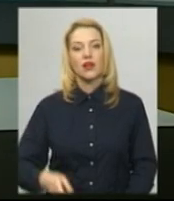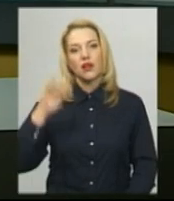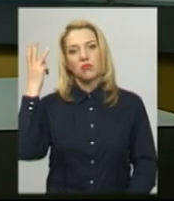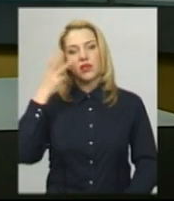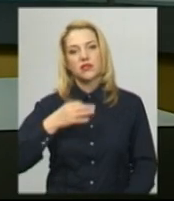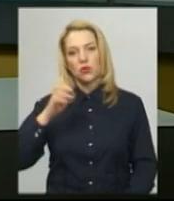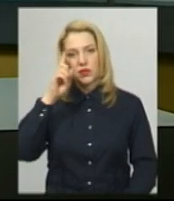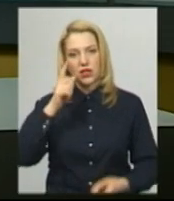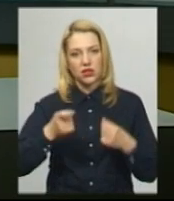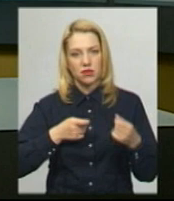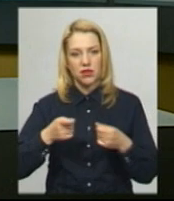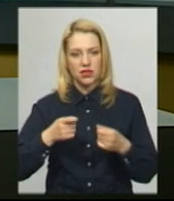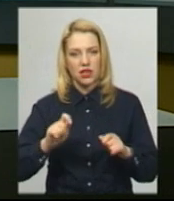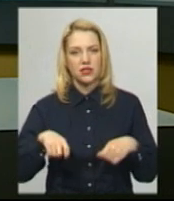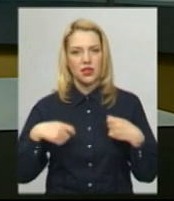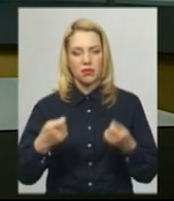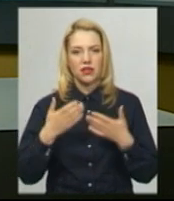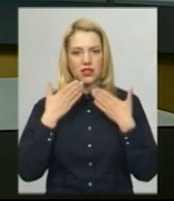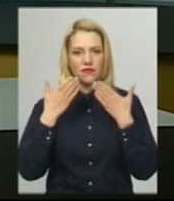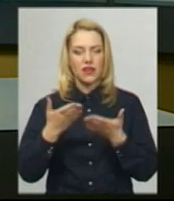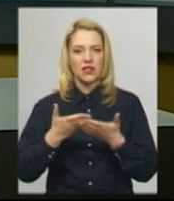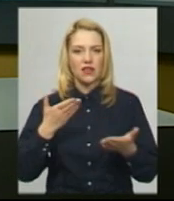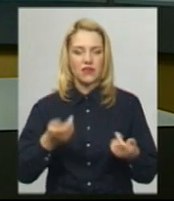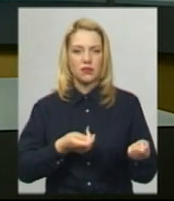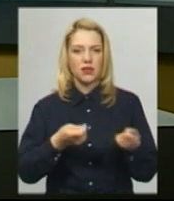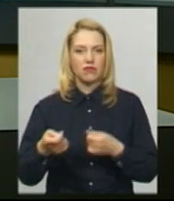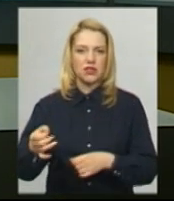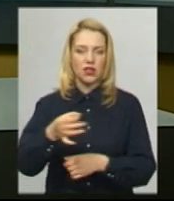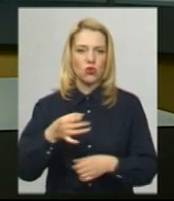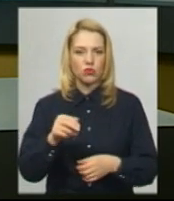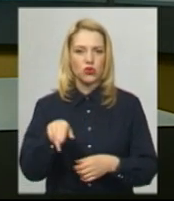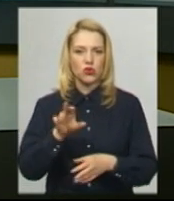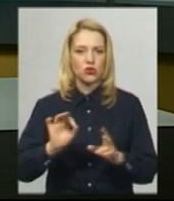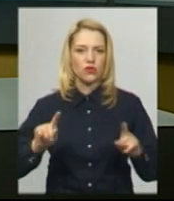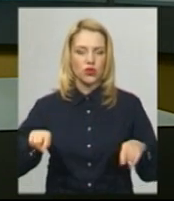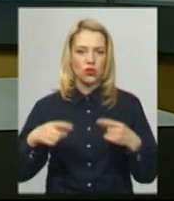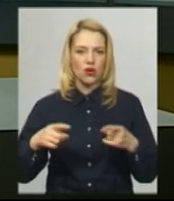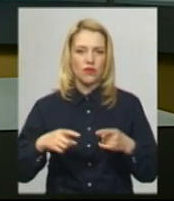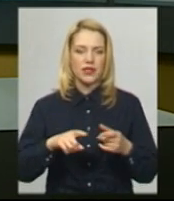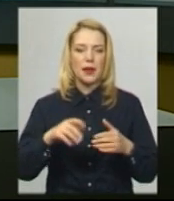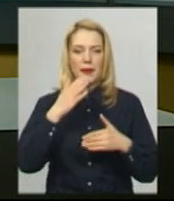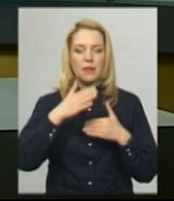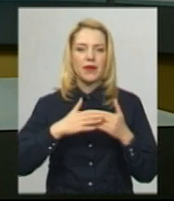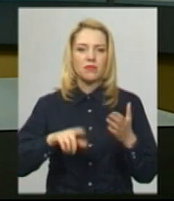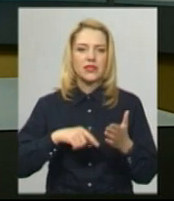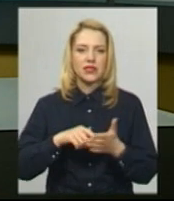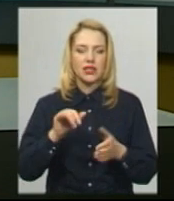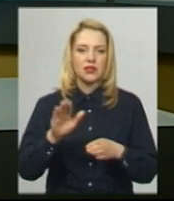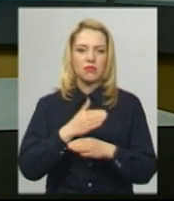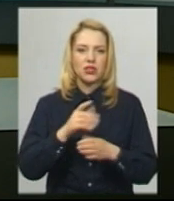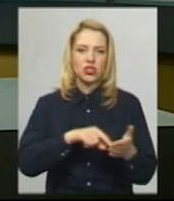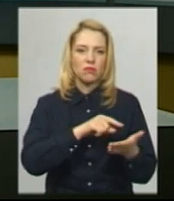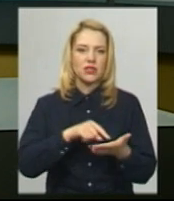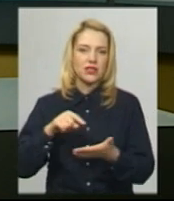Хмельницька облдержадміністрація передала звернення від перевізників області щодо відновлення приміських та міжміських перевезень